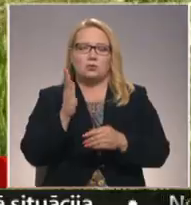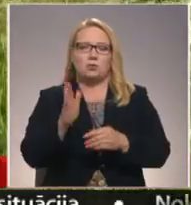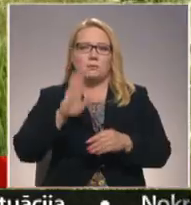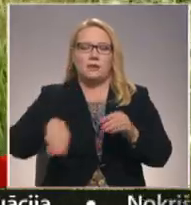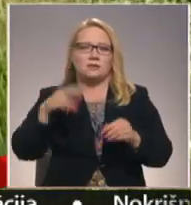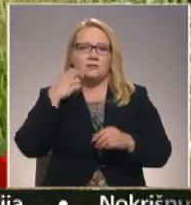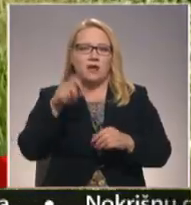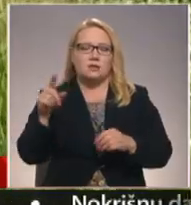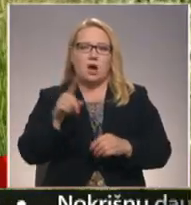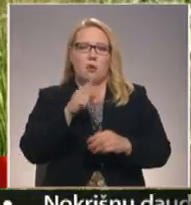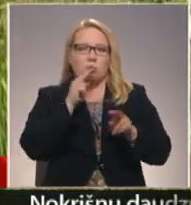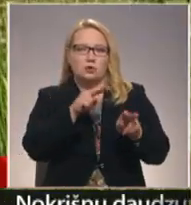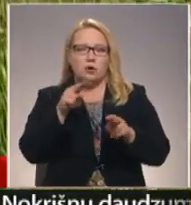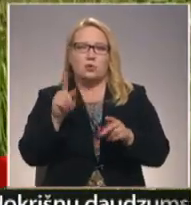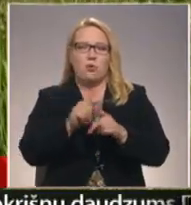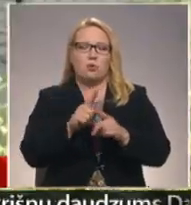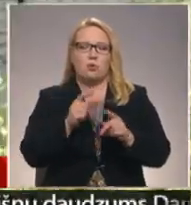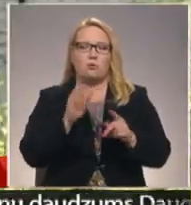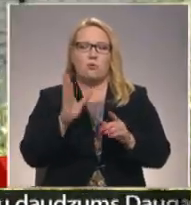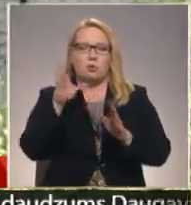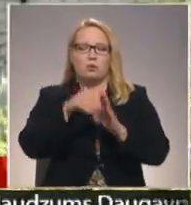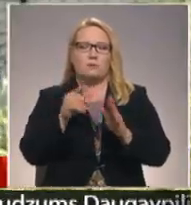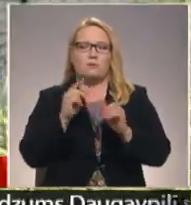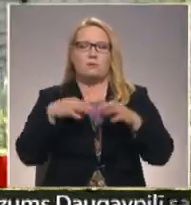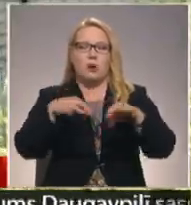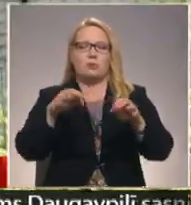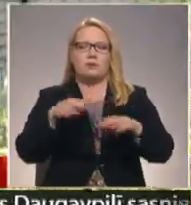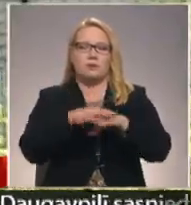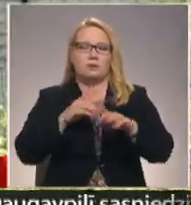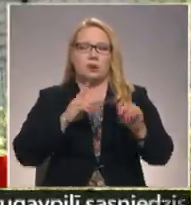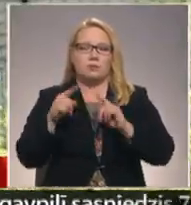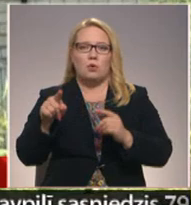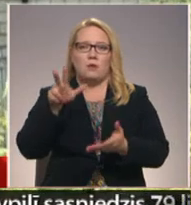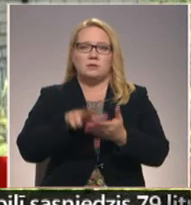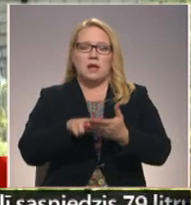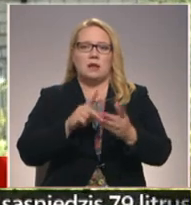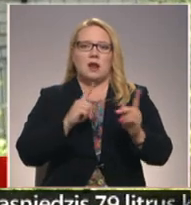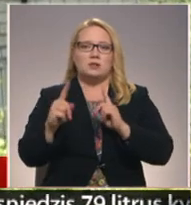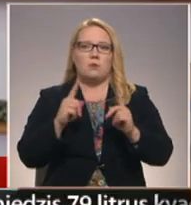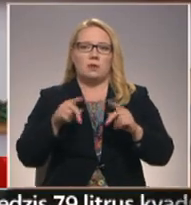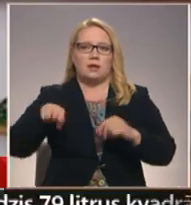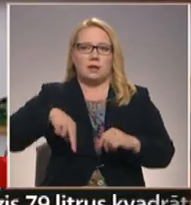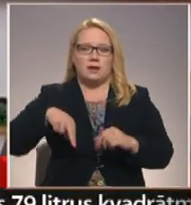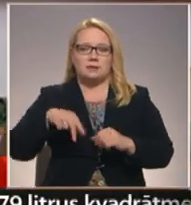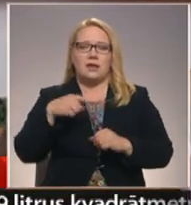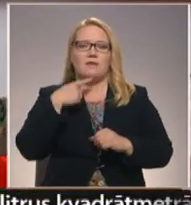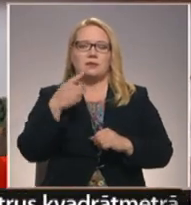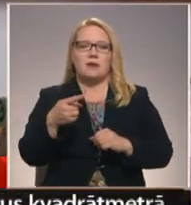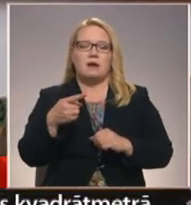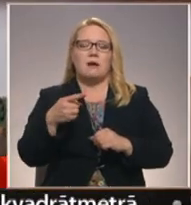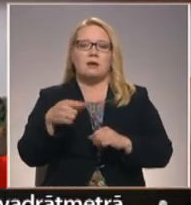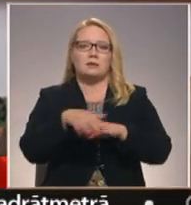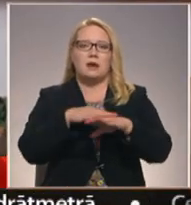vai pārvietoties sabiedriskajā transportā. Šo faktu apstiprinājas arī autotransporta direkcija. Sabiedrība varbūt ir netik daudz